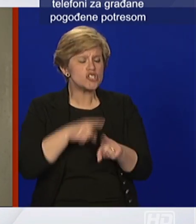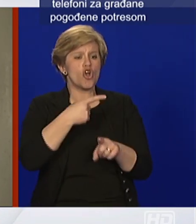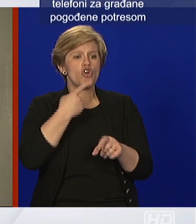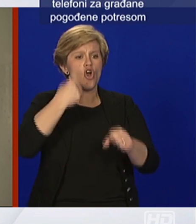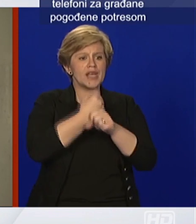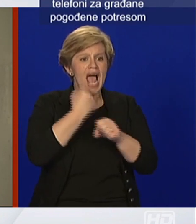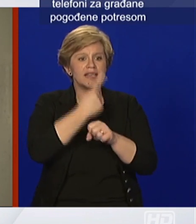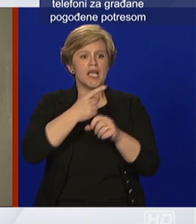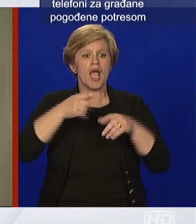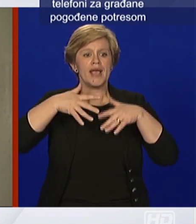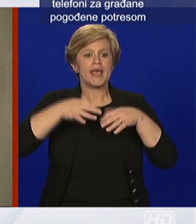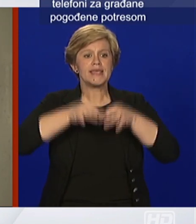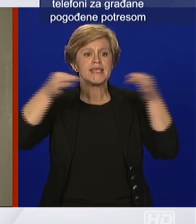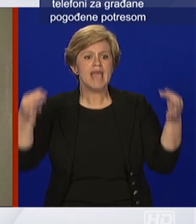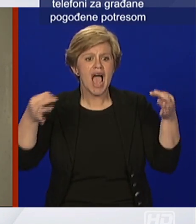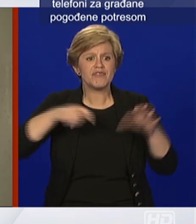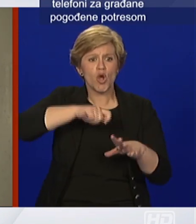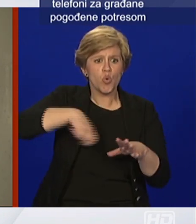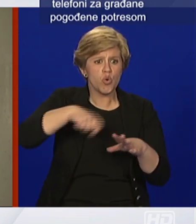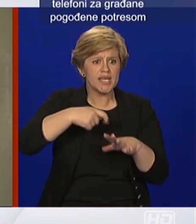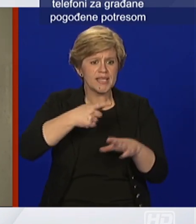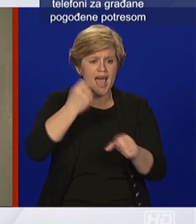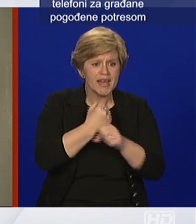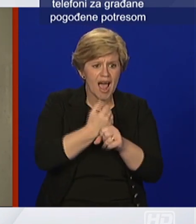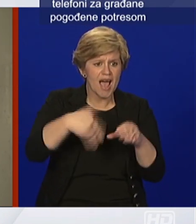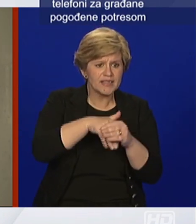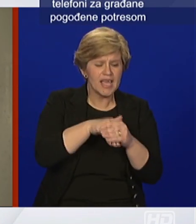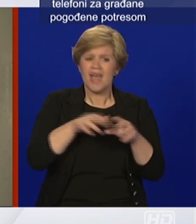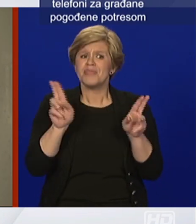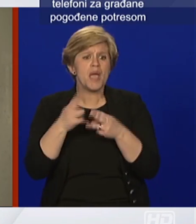neki stari ljudi ne mogu doći do tih pučinja imate da postoje